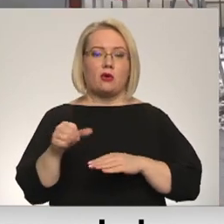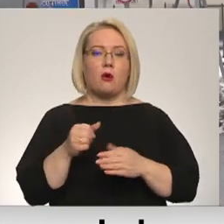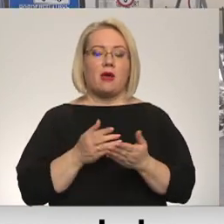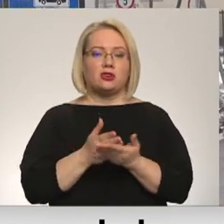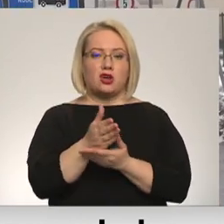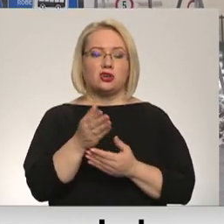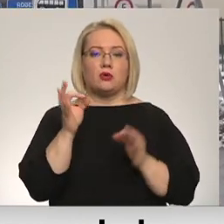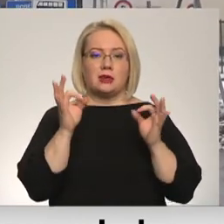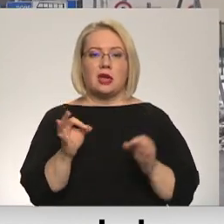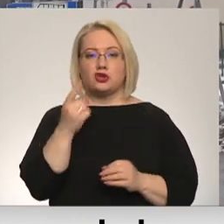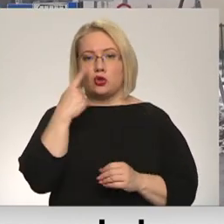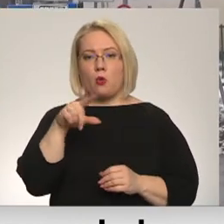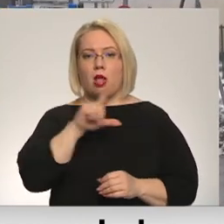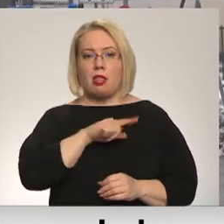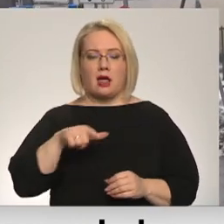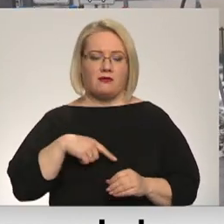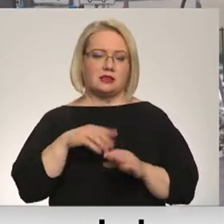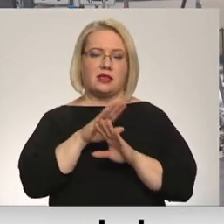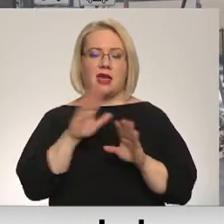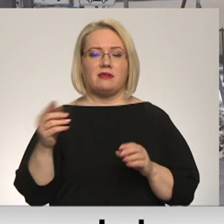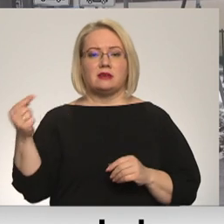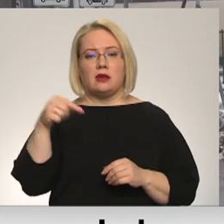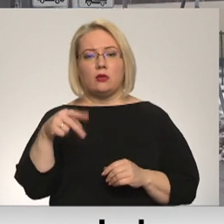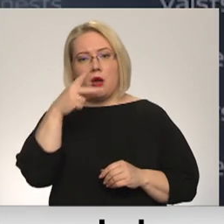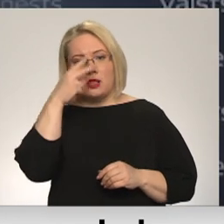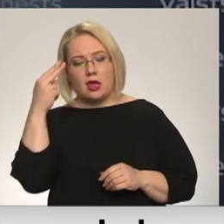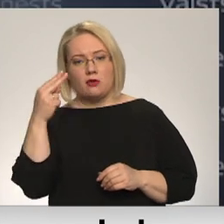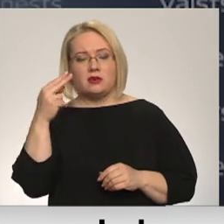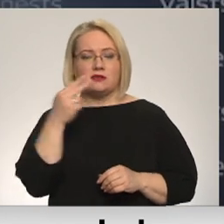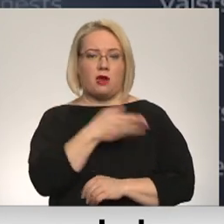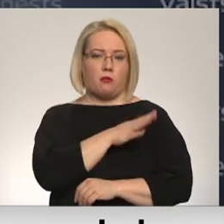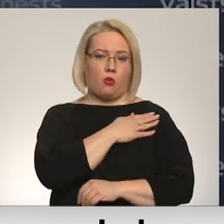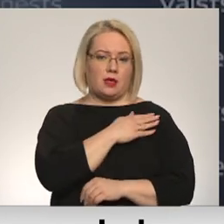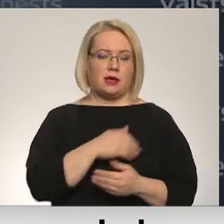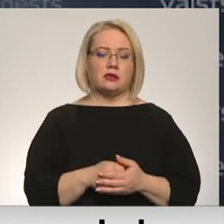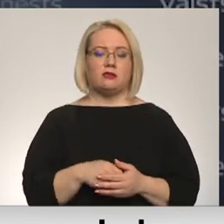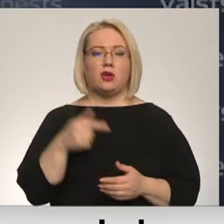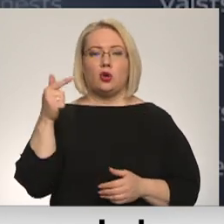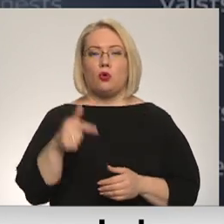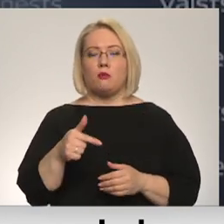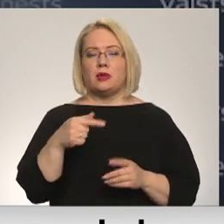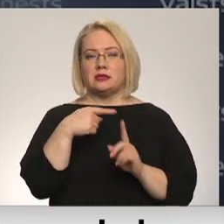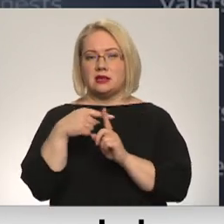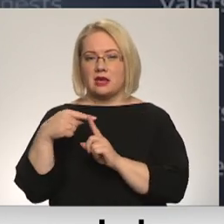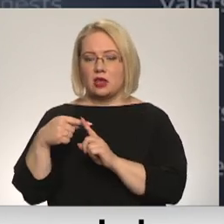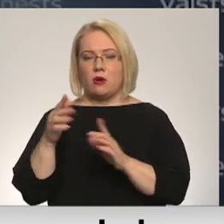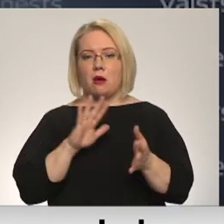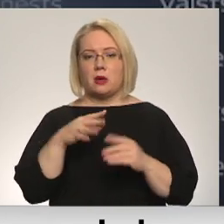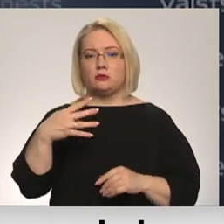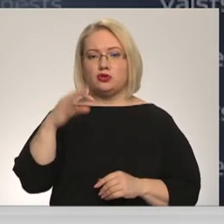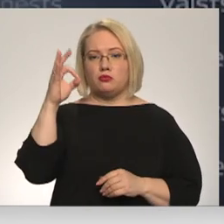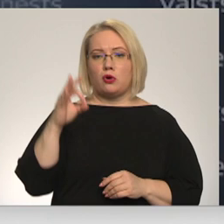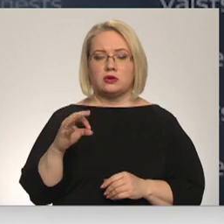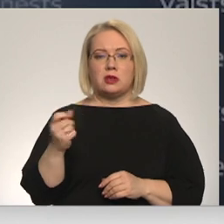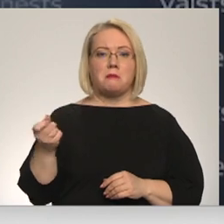tieši no Latvijas, nevis piemēram Lietuvas vai Polijas. Grupjie skaitot aptuveni 40%